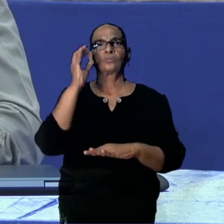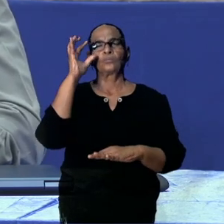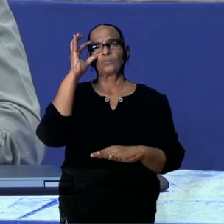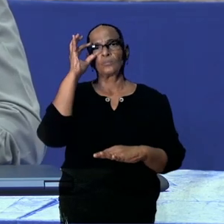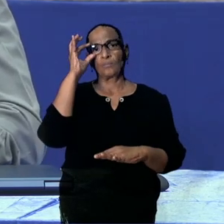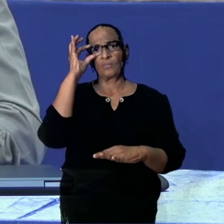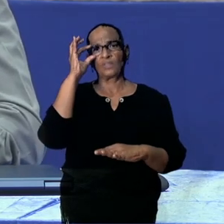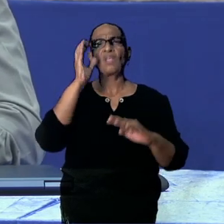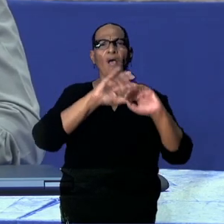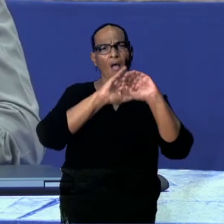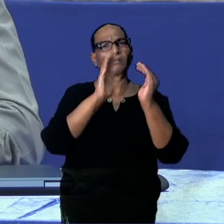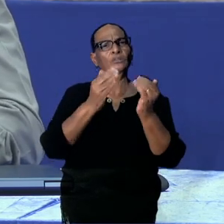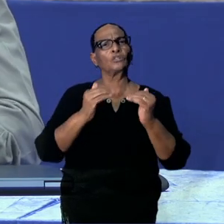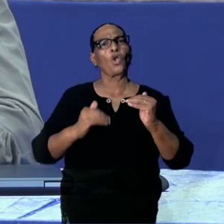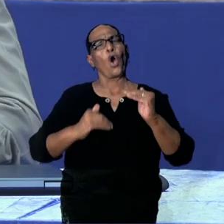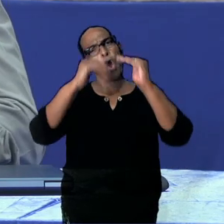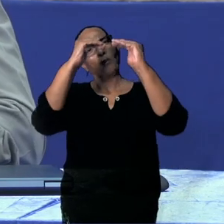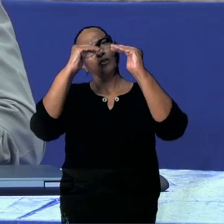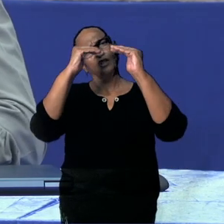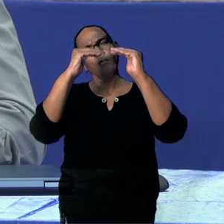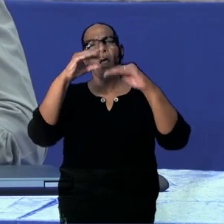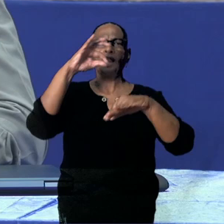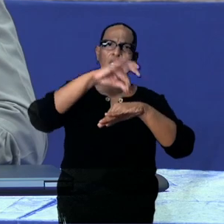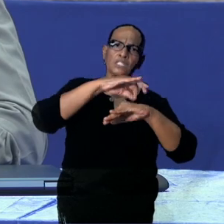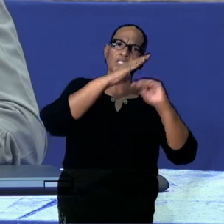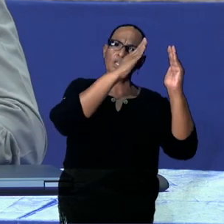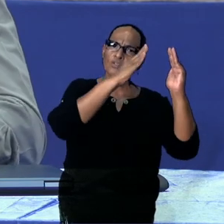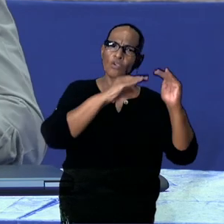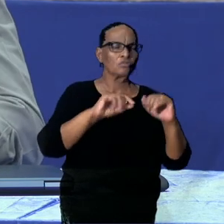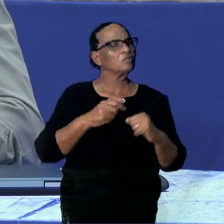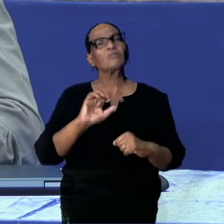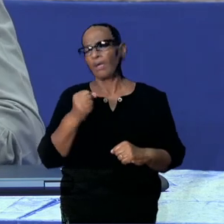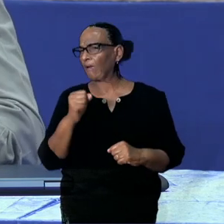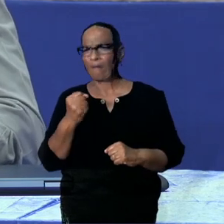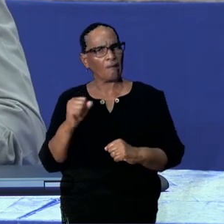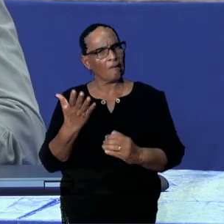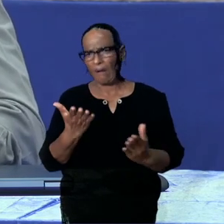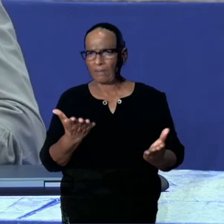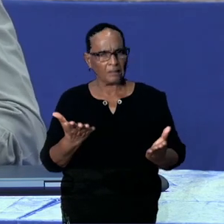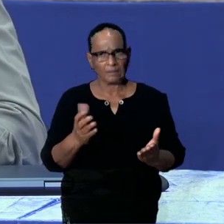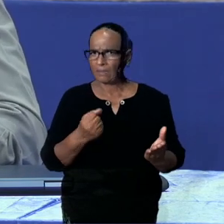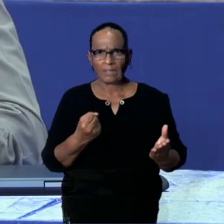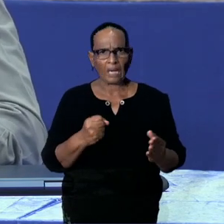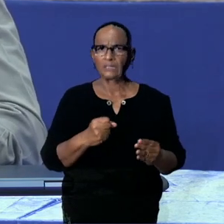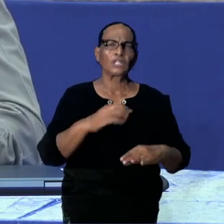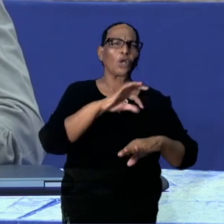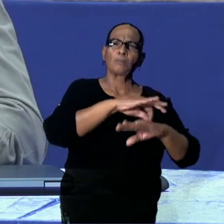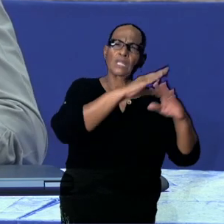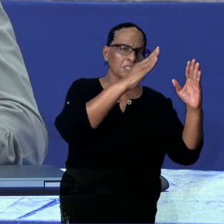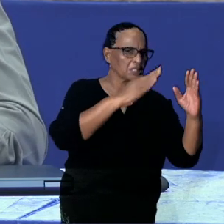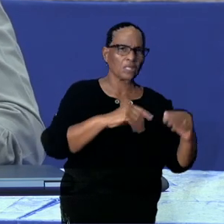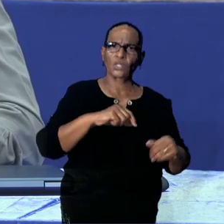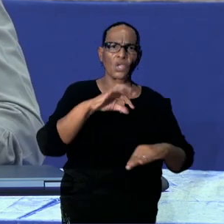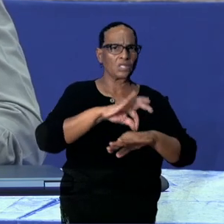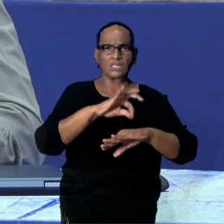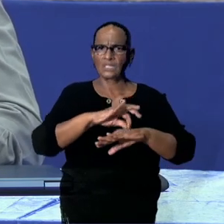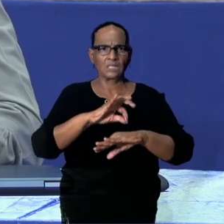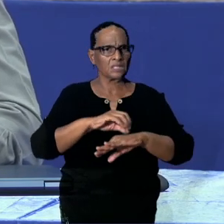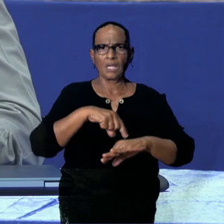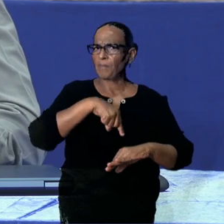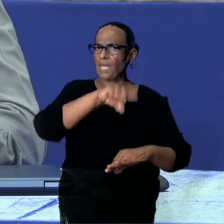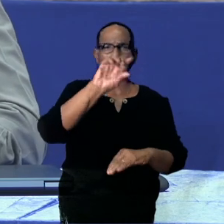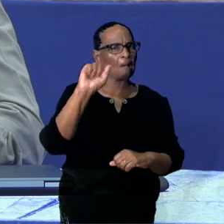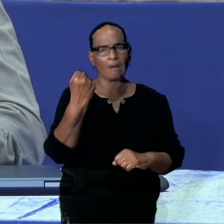altijd helemaal optimaal. Het ziekenhuis surveillance lukt het niet altijd. Vanwege COVID. De ziekenhuizen nemen niet andere patiënten op. Maar ons telefonaten,